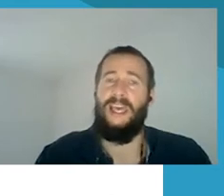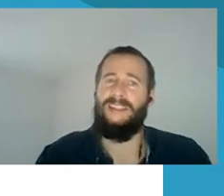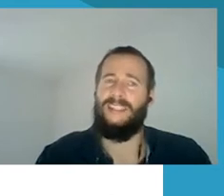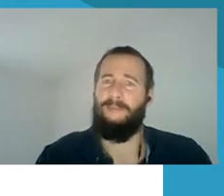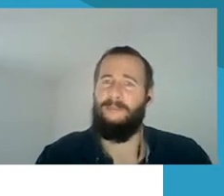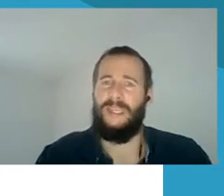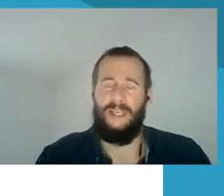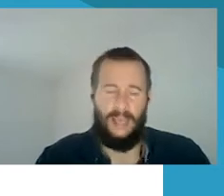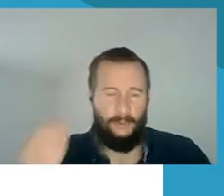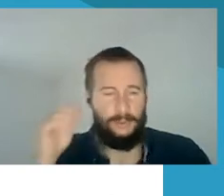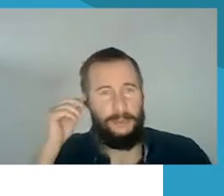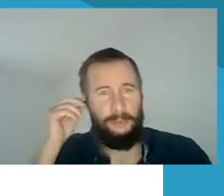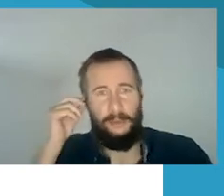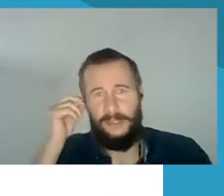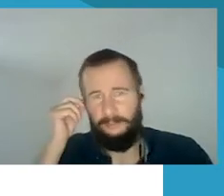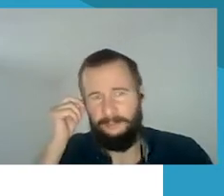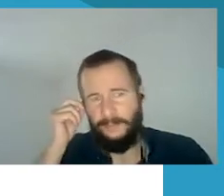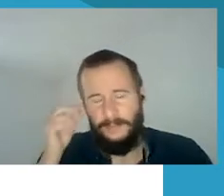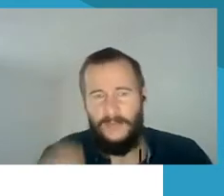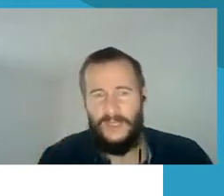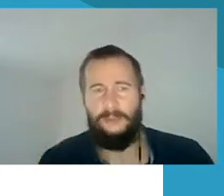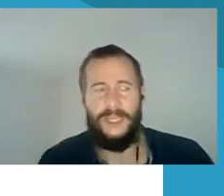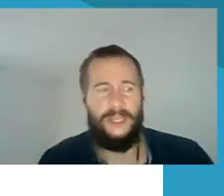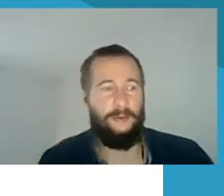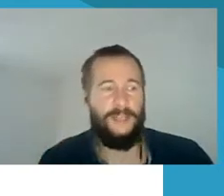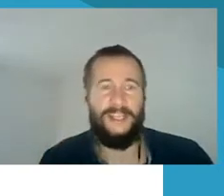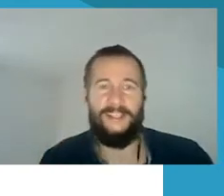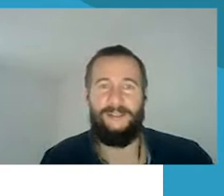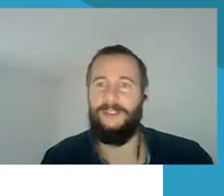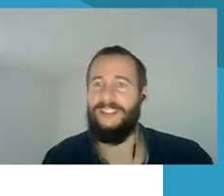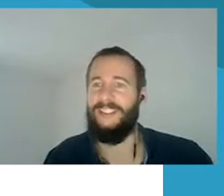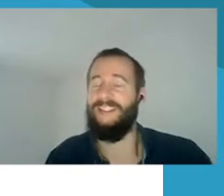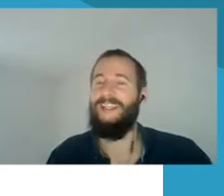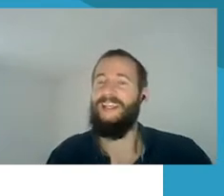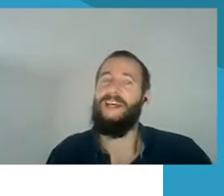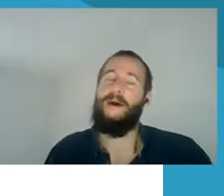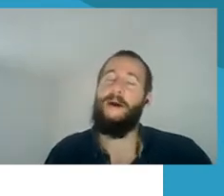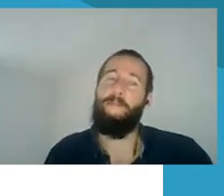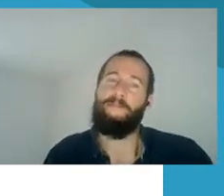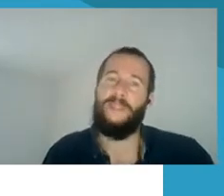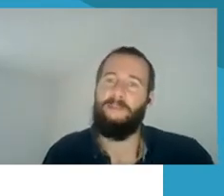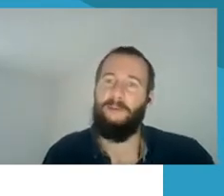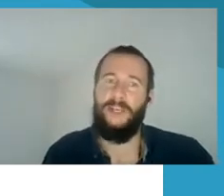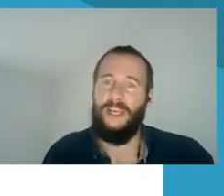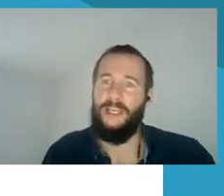ir taip toliau. Norėčiau pasiūlyti, kaip jūs jau supratote,